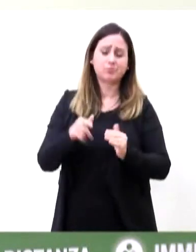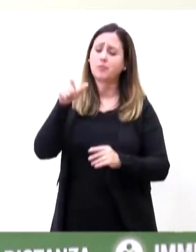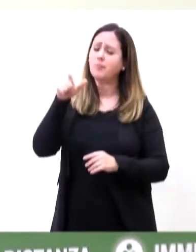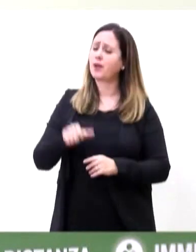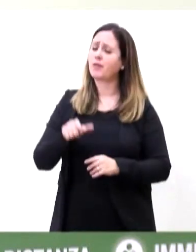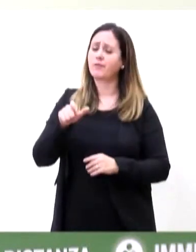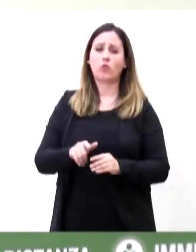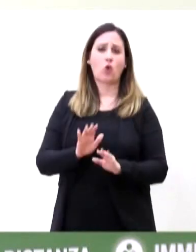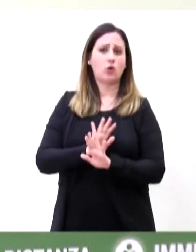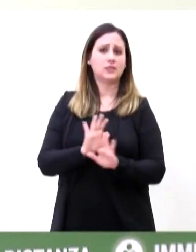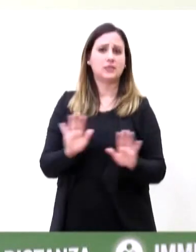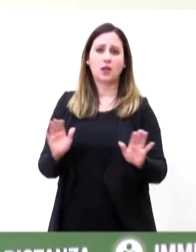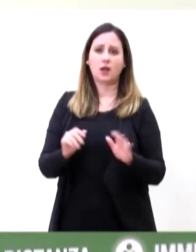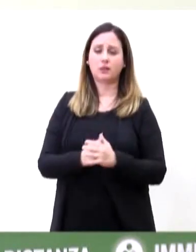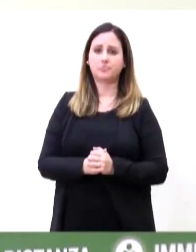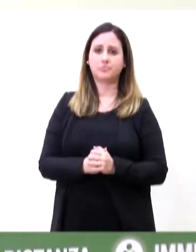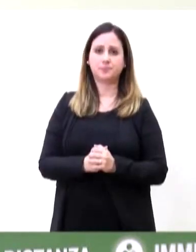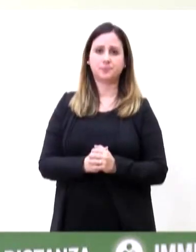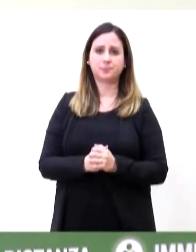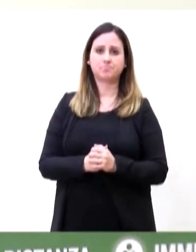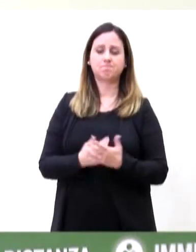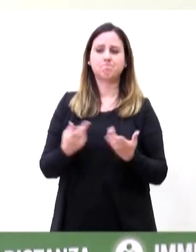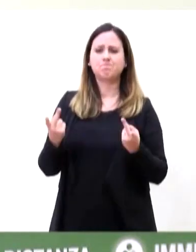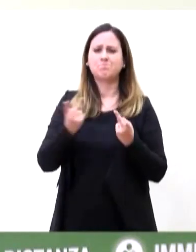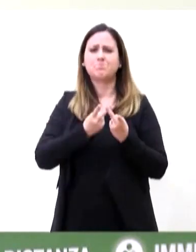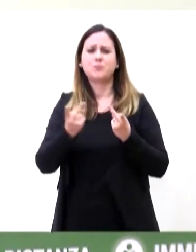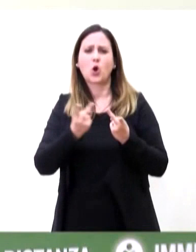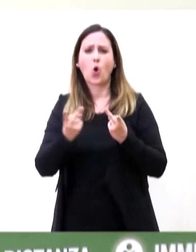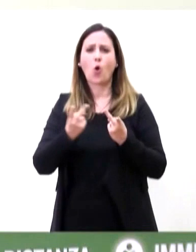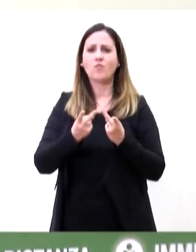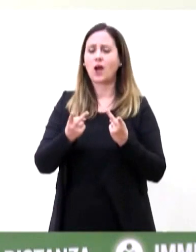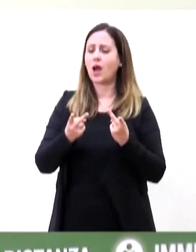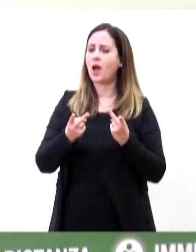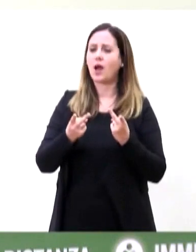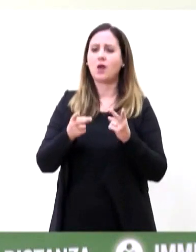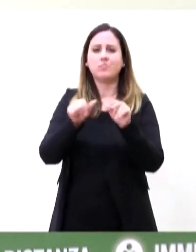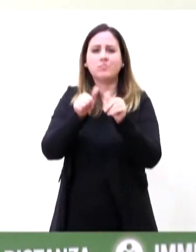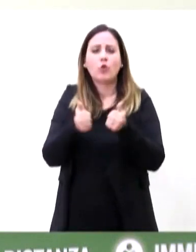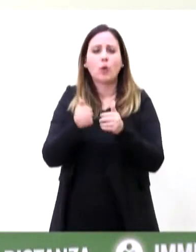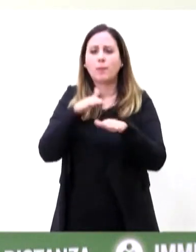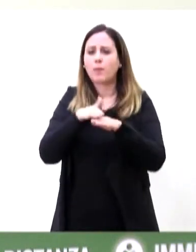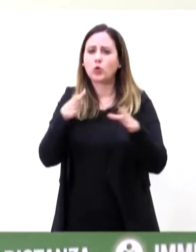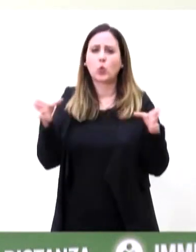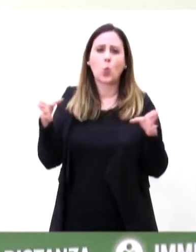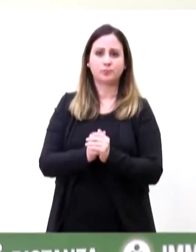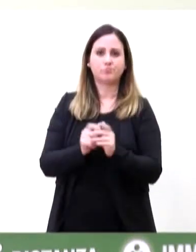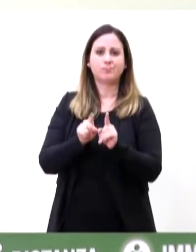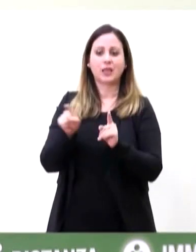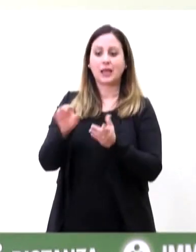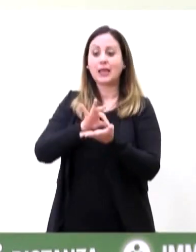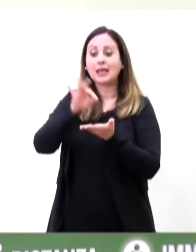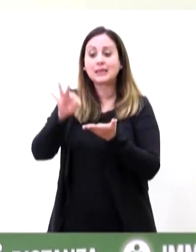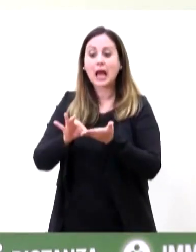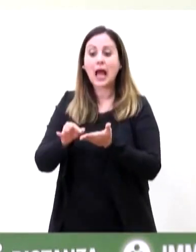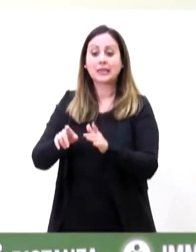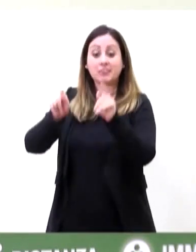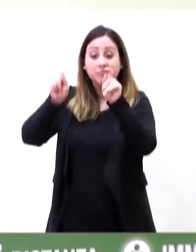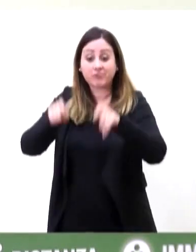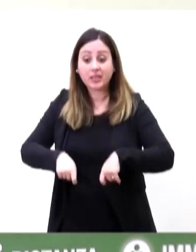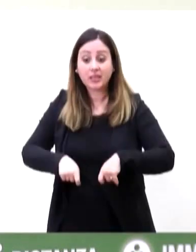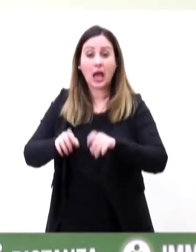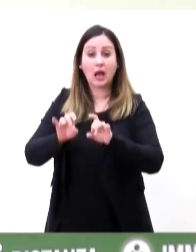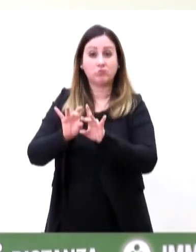in modo da cercare di arginare quindi anche la formazione e diffusione di queste varianti. È chiaro che più è stata